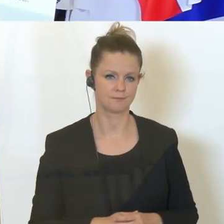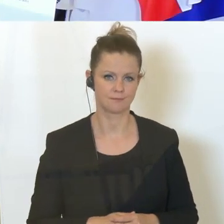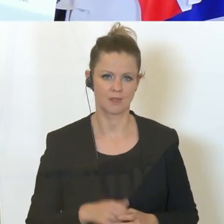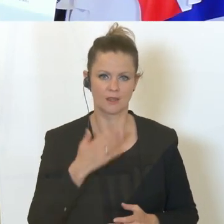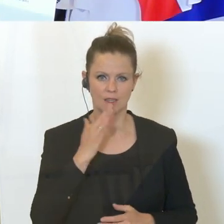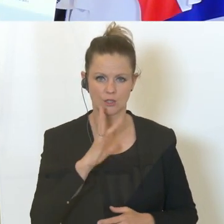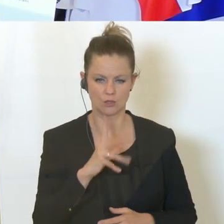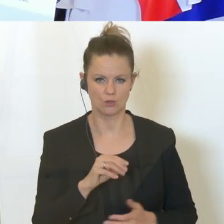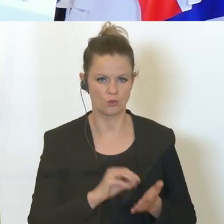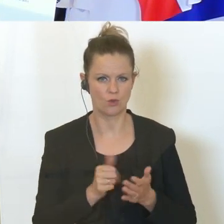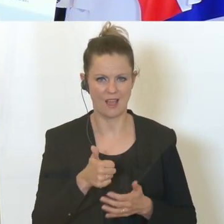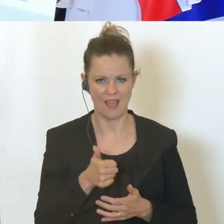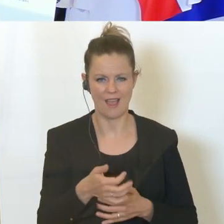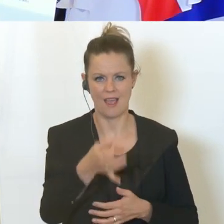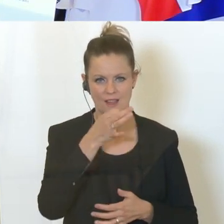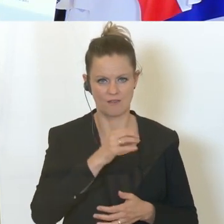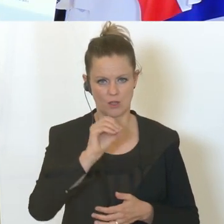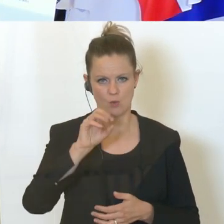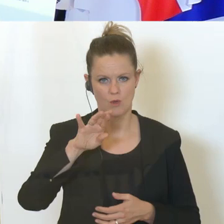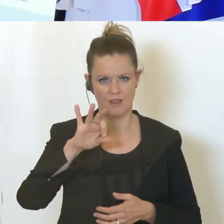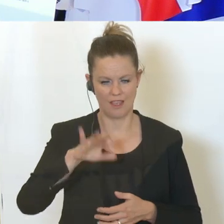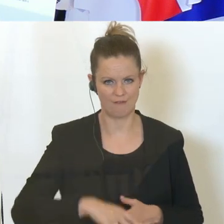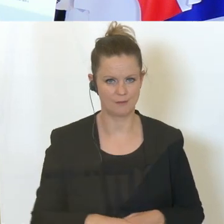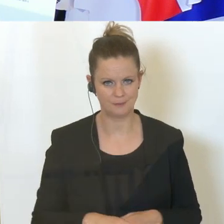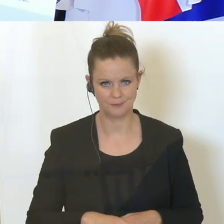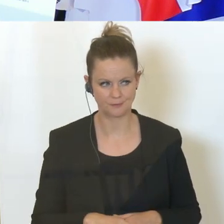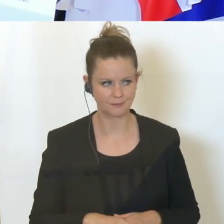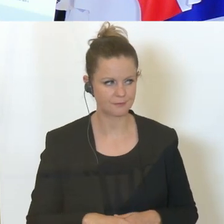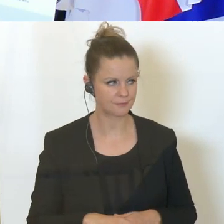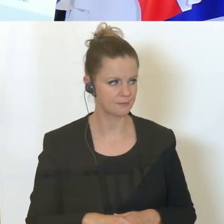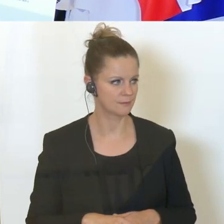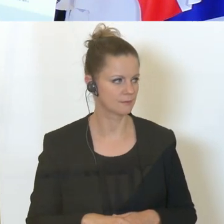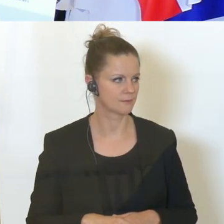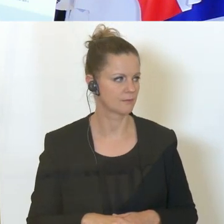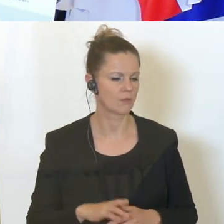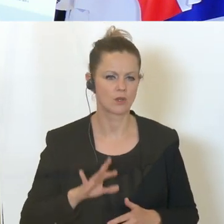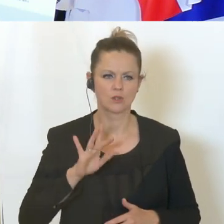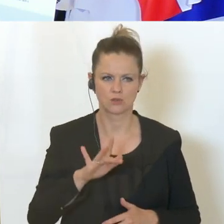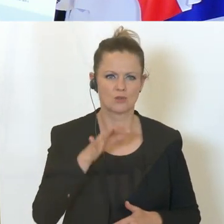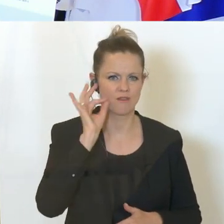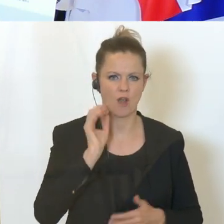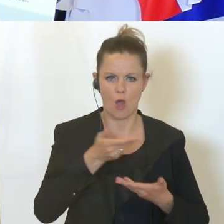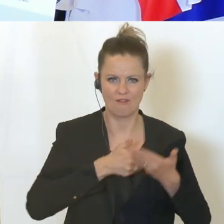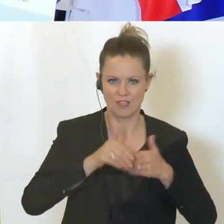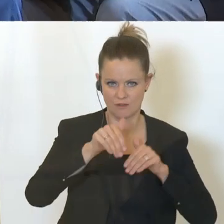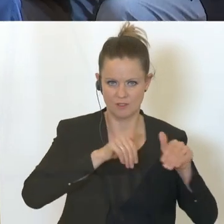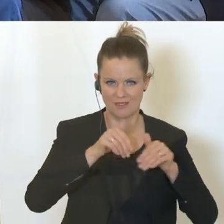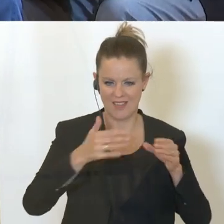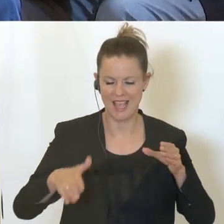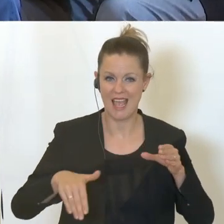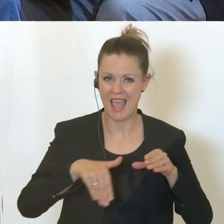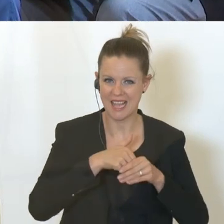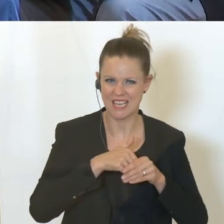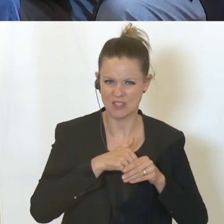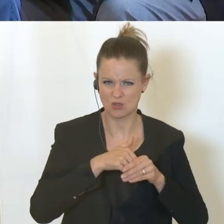Dankeschön. So, dann haben wir noch eine Frage von Herrn Westhoff und dann nochmal Herr Schlemmer. Bitte. An die Wirtschaftsministerin und zwar zum Ergänzungsregister. Wie geht es denn da